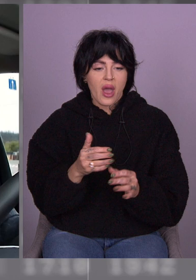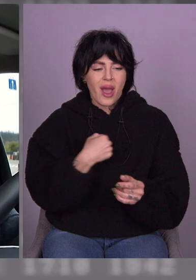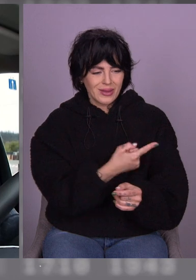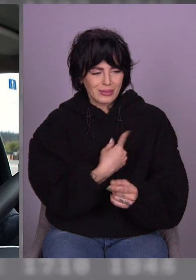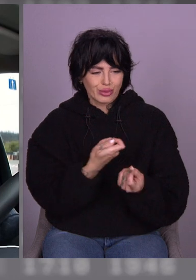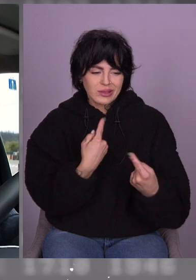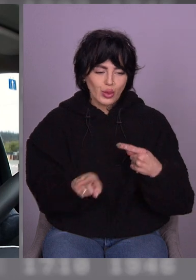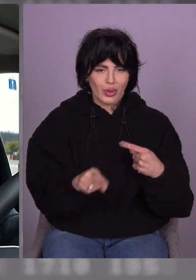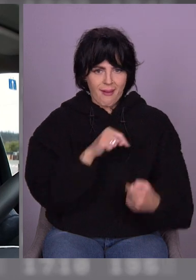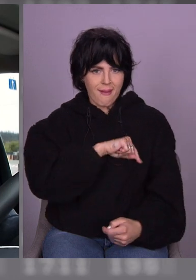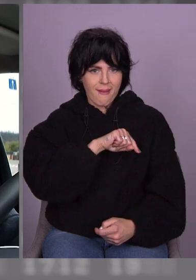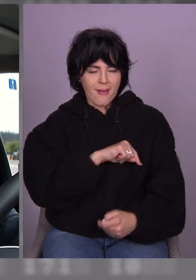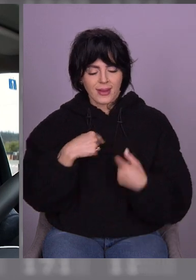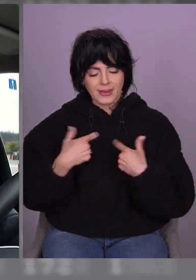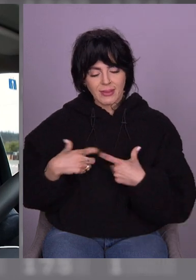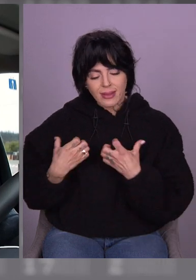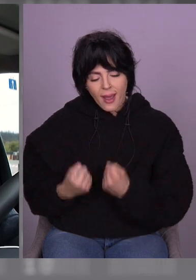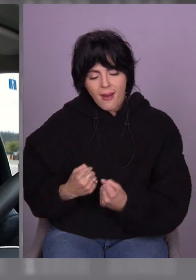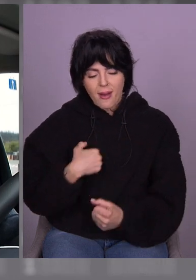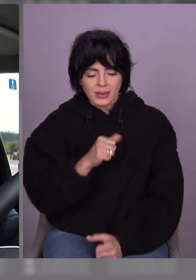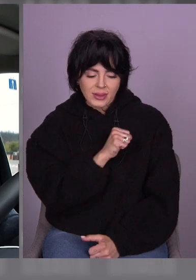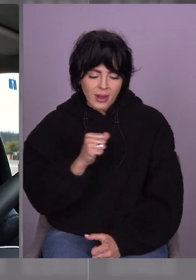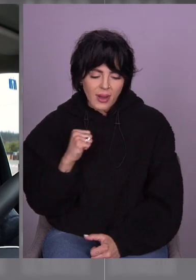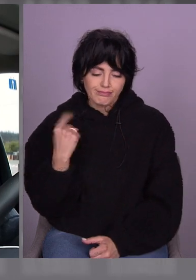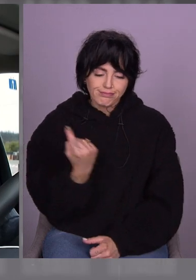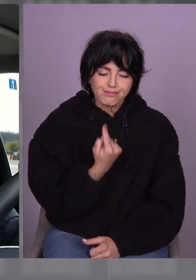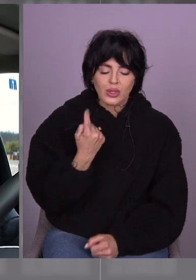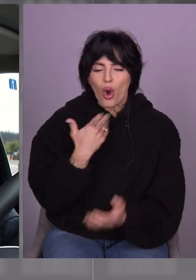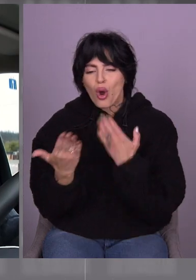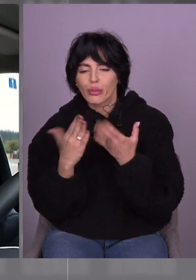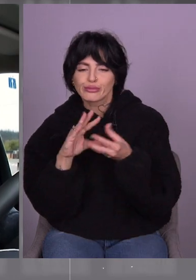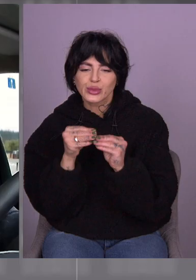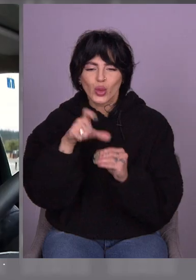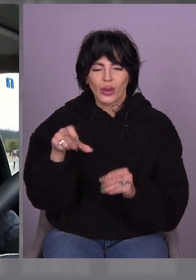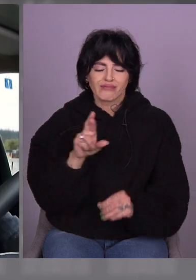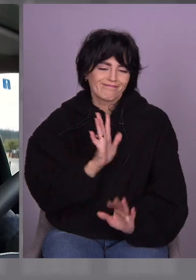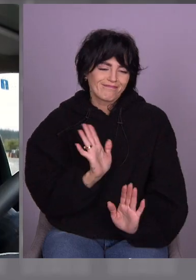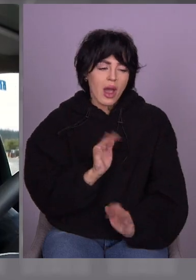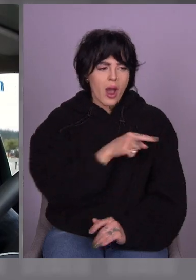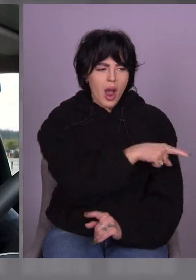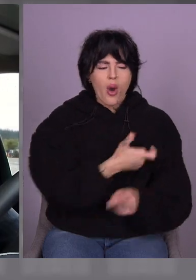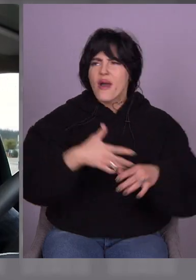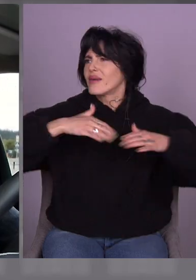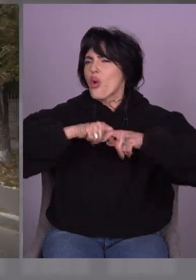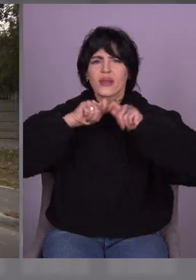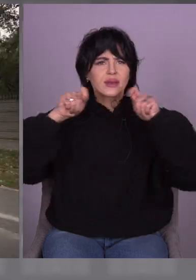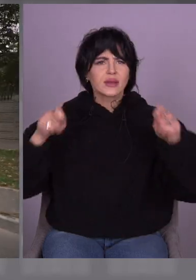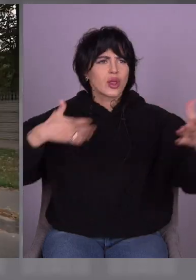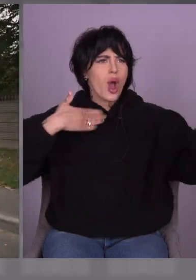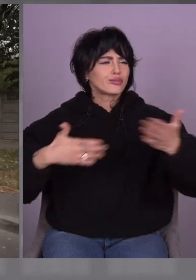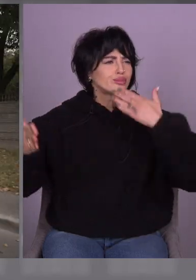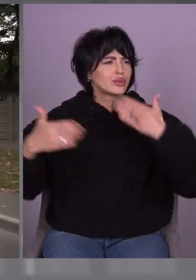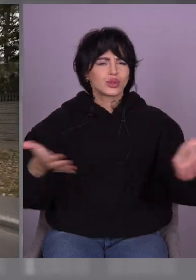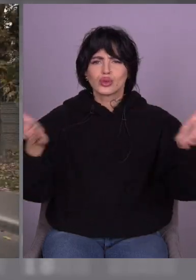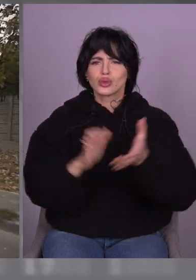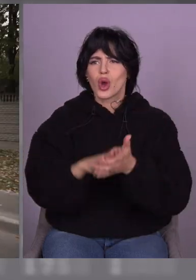стримана і дуже така сама по собі. Не дуже комунікабельна. Альона, навпаки, вона дуже відкрита. Вона з усіма спілкується. А